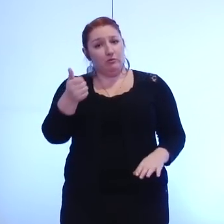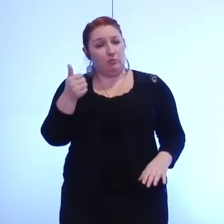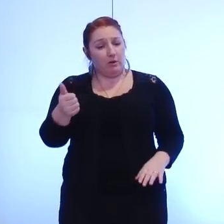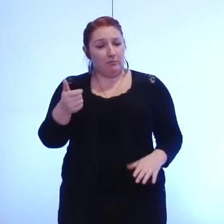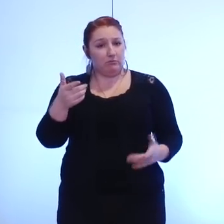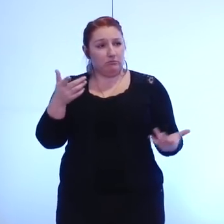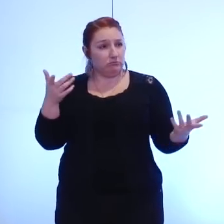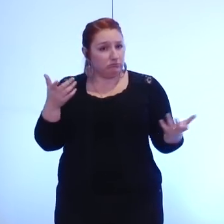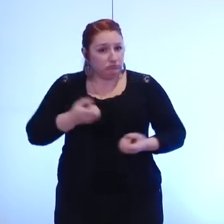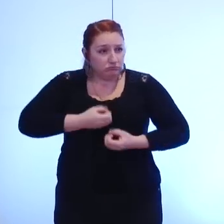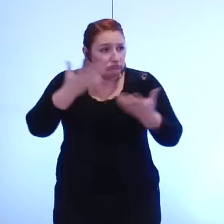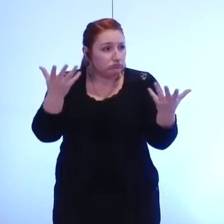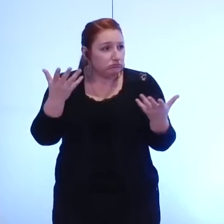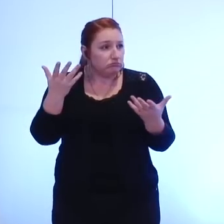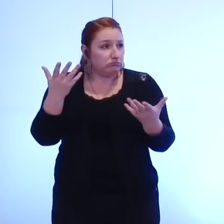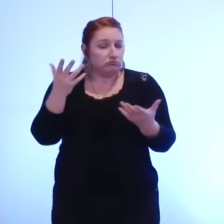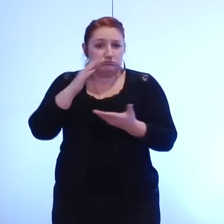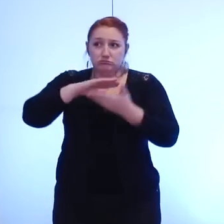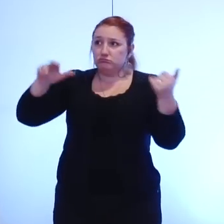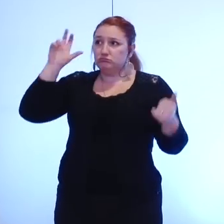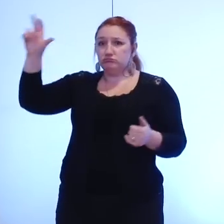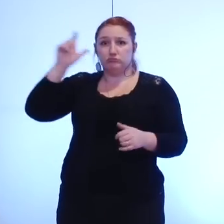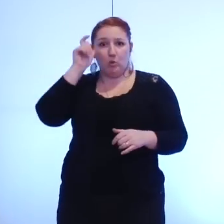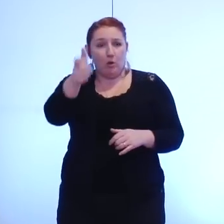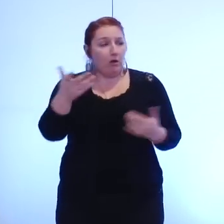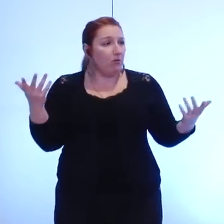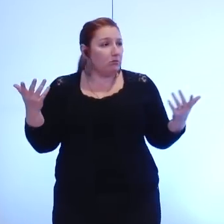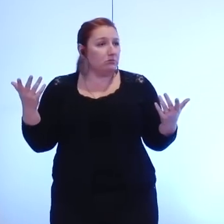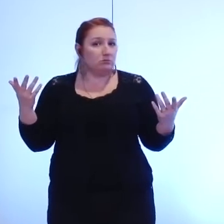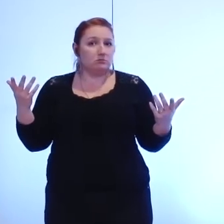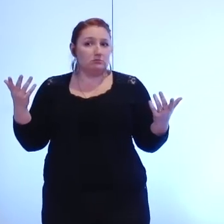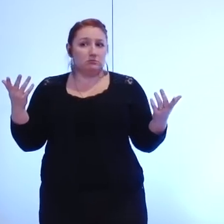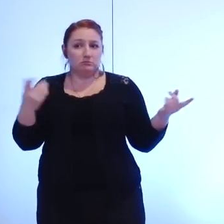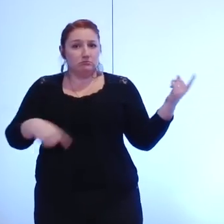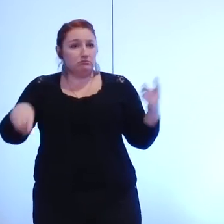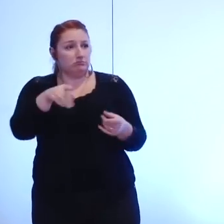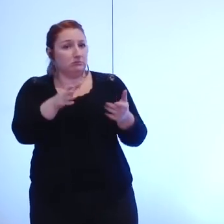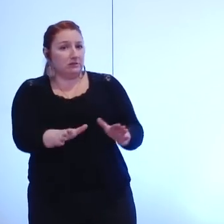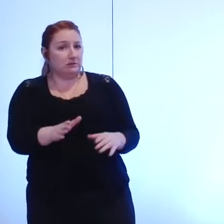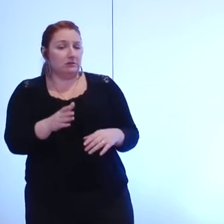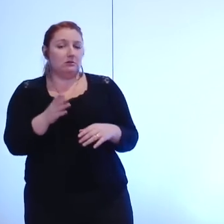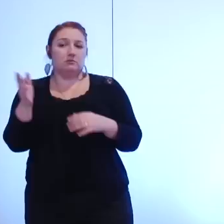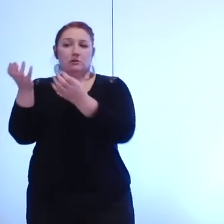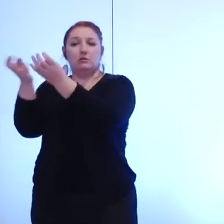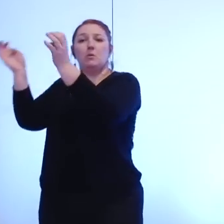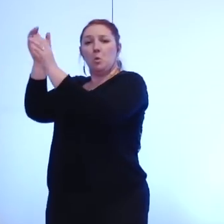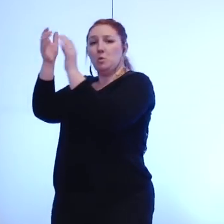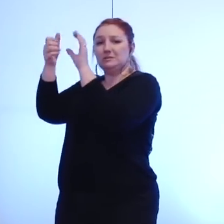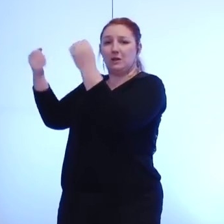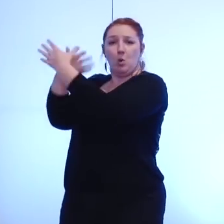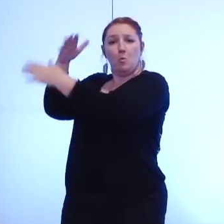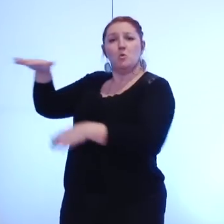volonté que les transferts de compétences soient cohérents mais que pour les transferts de compétences sur lesquels il reste au conseil communautaire de délibérer